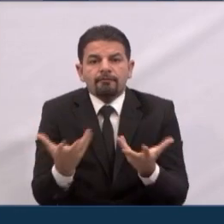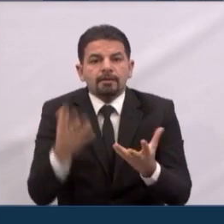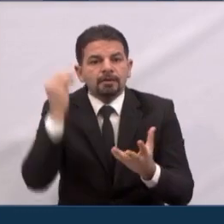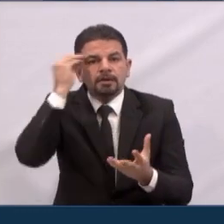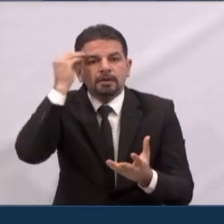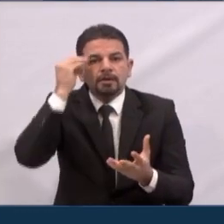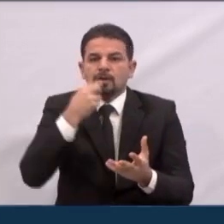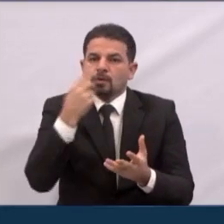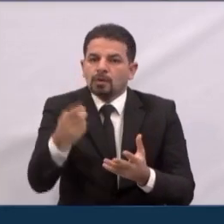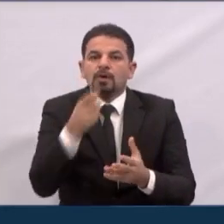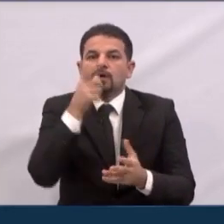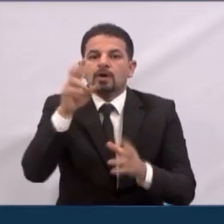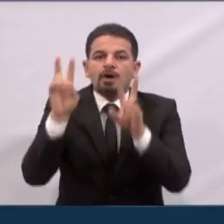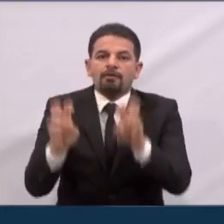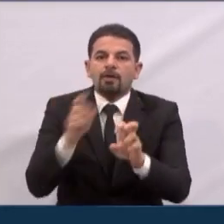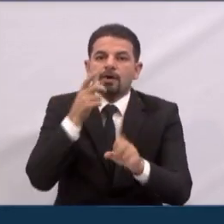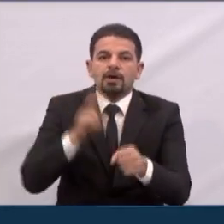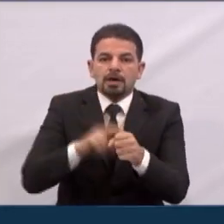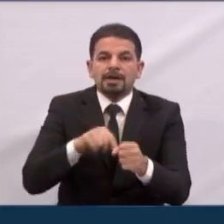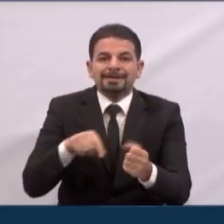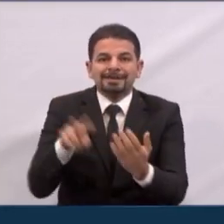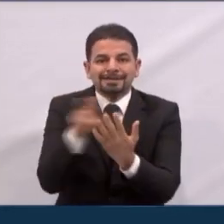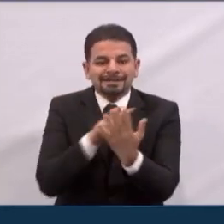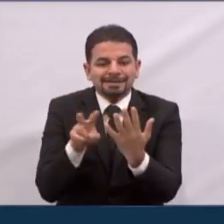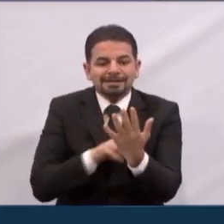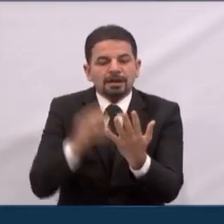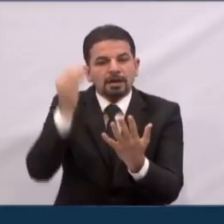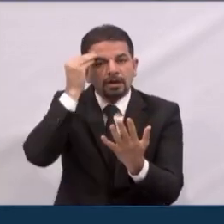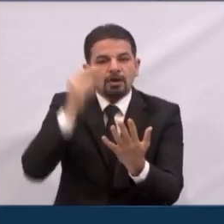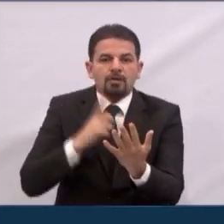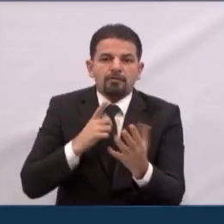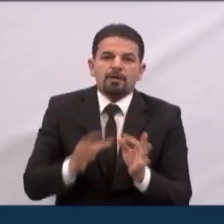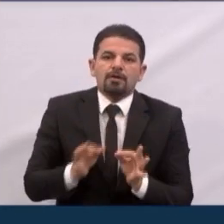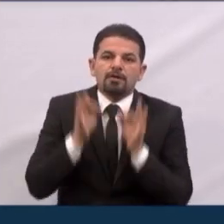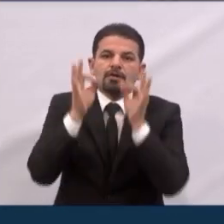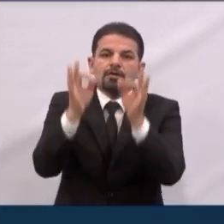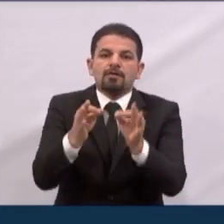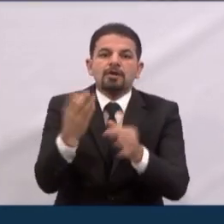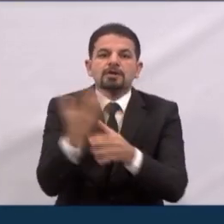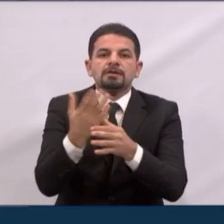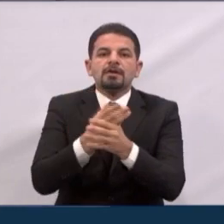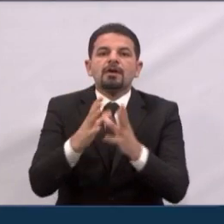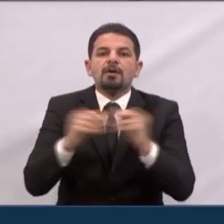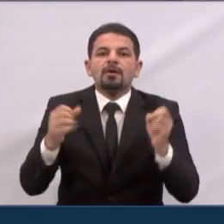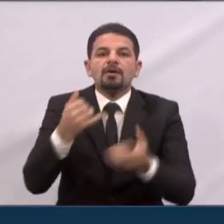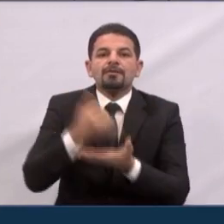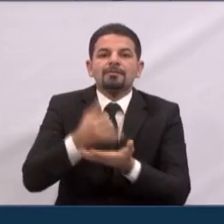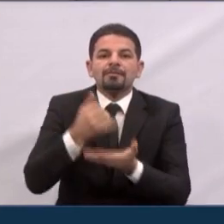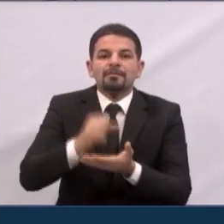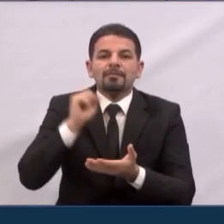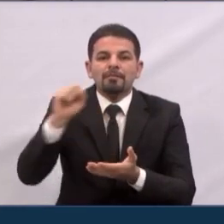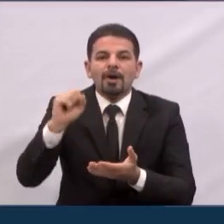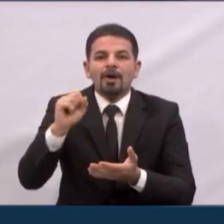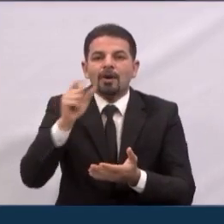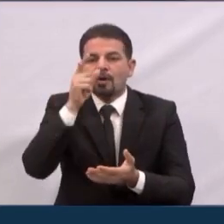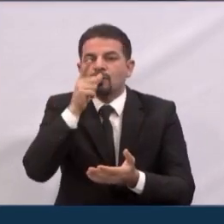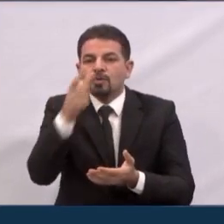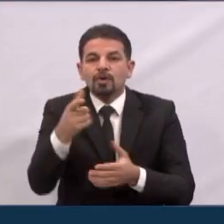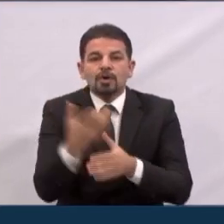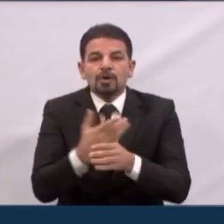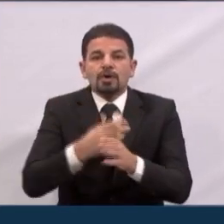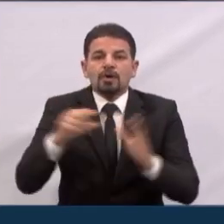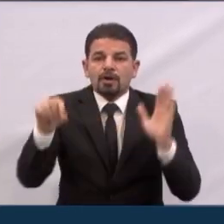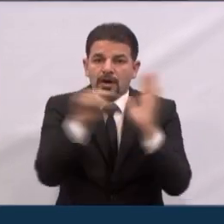الاتحادية قد عقدت جلسة النظر في دعوح للبرلمان بغياب ممثلي المدعي والمدعى عليها وفق